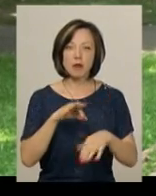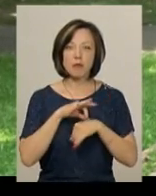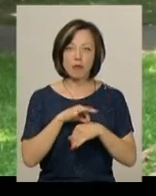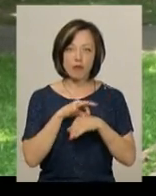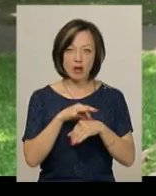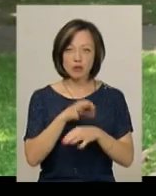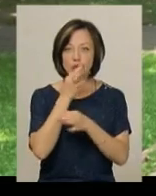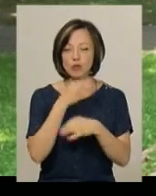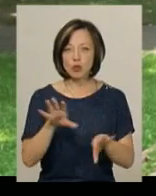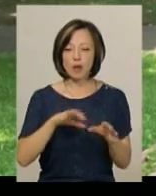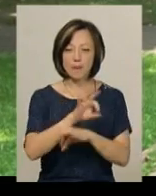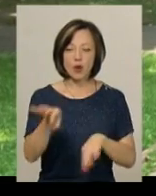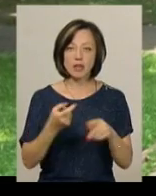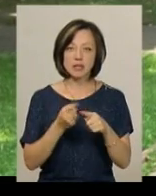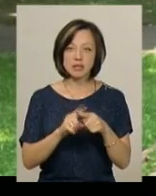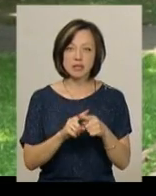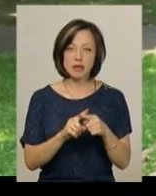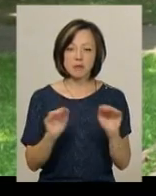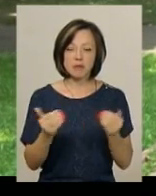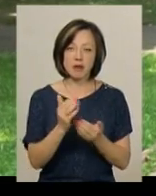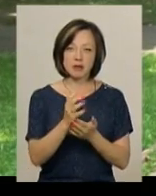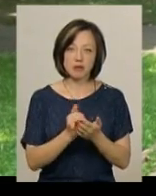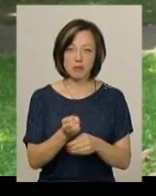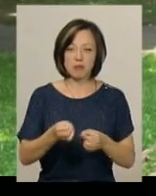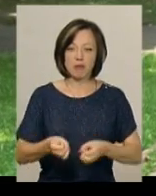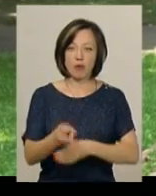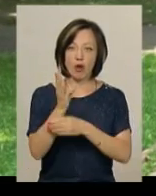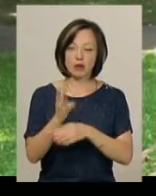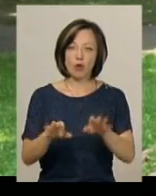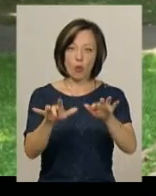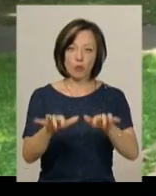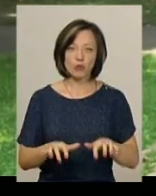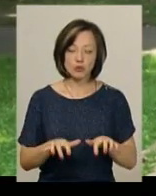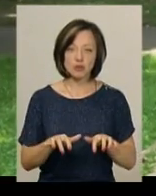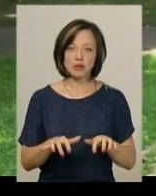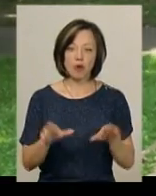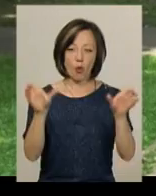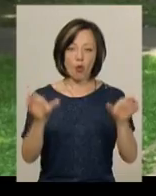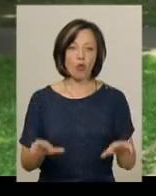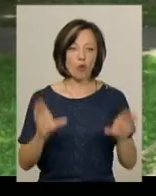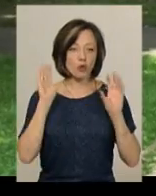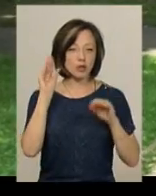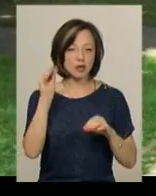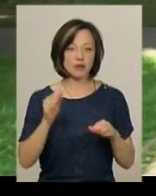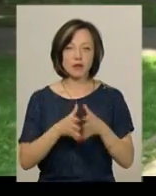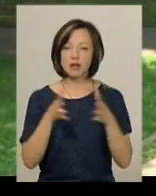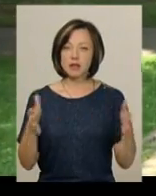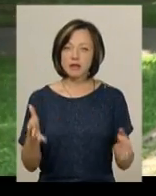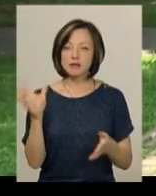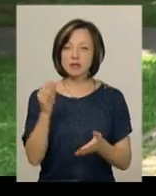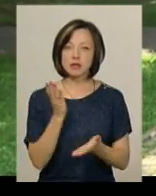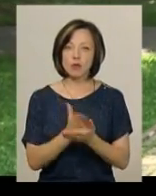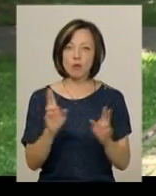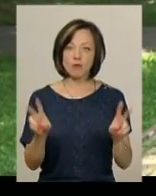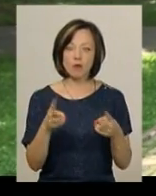будь-яких проєктів – це є мінімальний ресурс. Проєктор, комп'ютери, колонки великі – все це буде знаходитися в